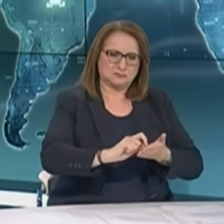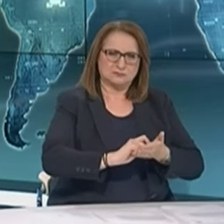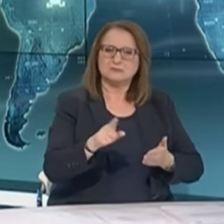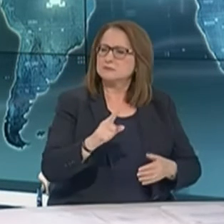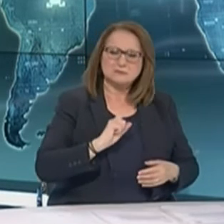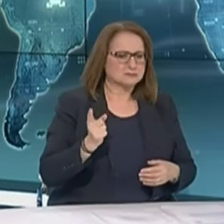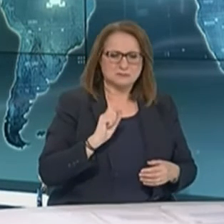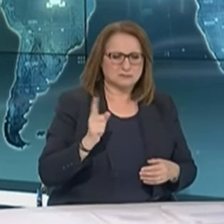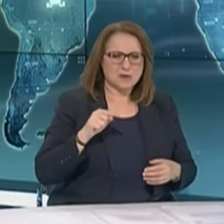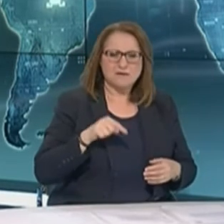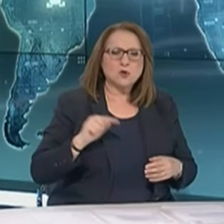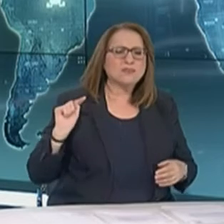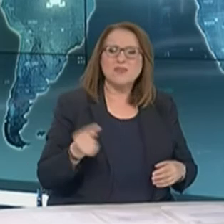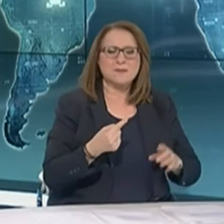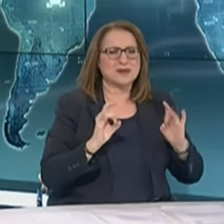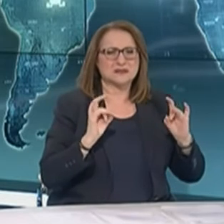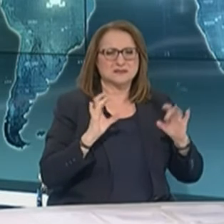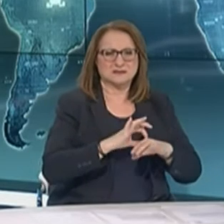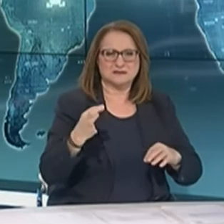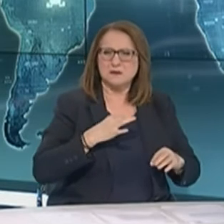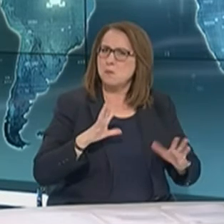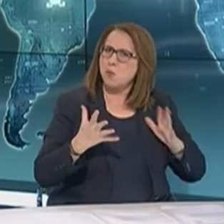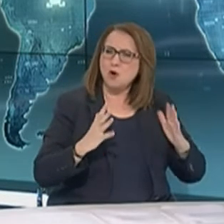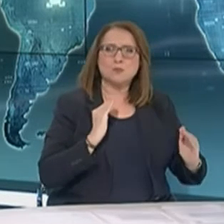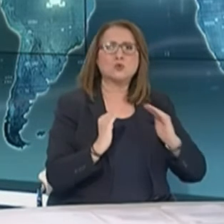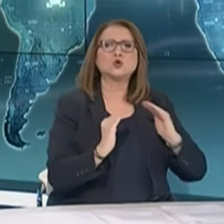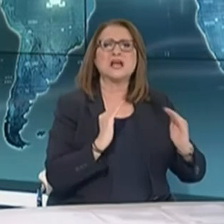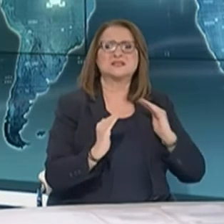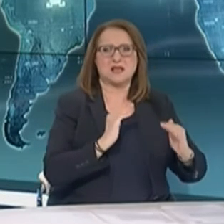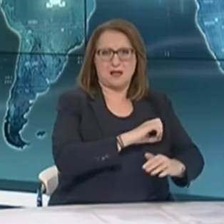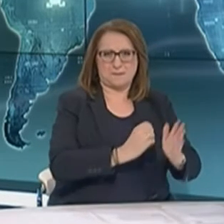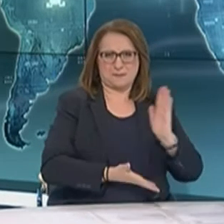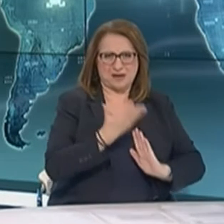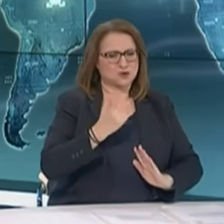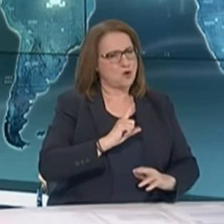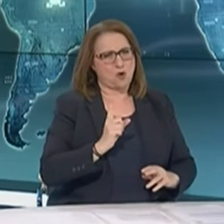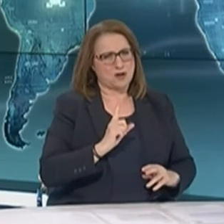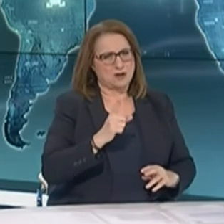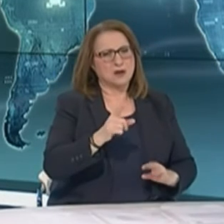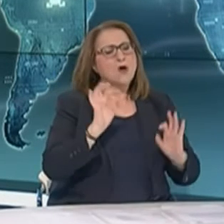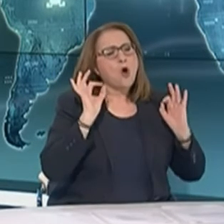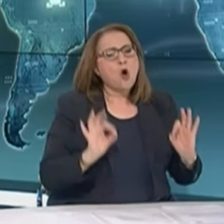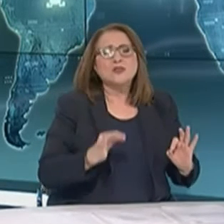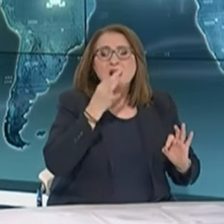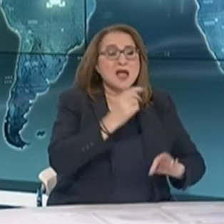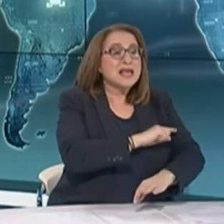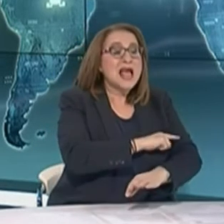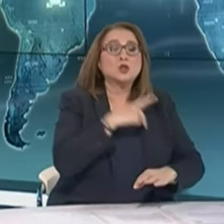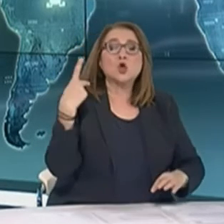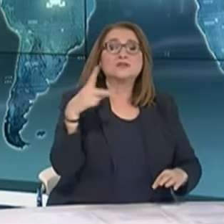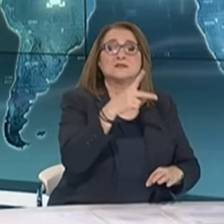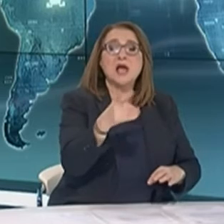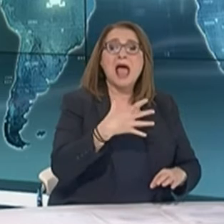πιθανότητα νόσης και ίσως μάλιστα να δρουν και προστατευτικά. Το κοινό να εμπιστεύεται τις επιστημονικές πληροφορίες